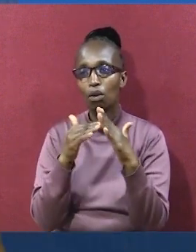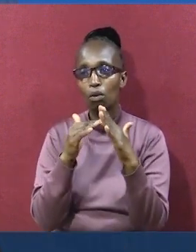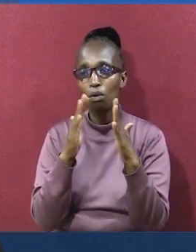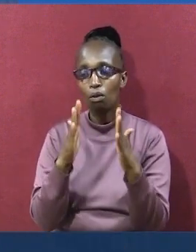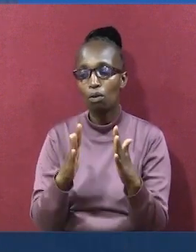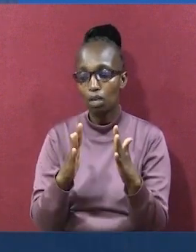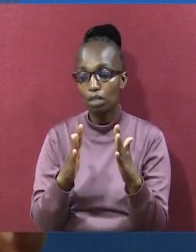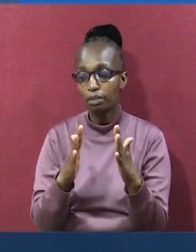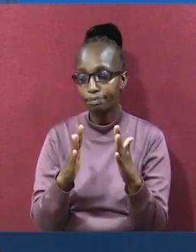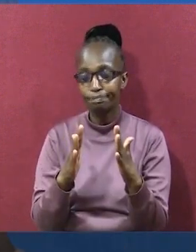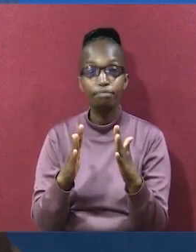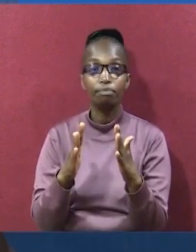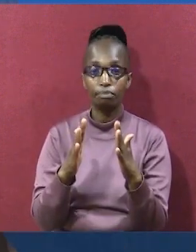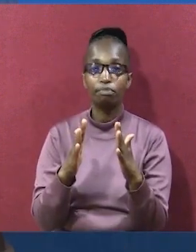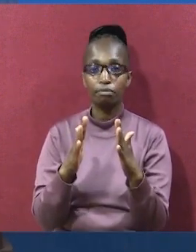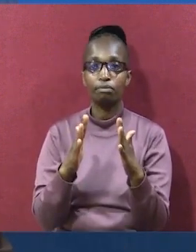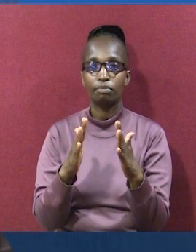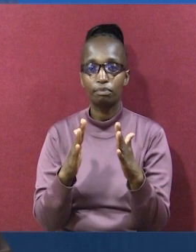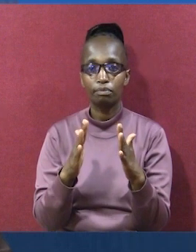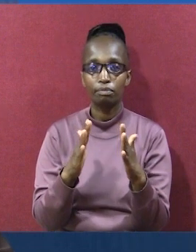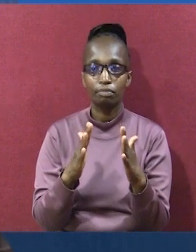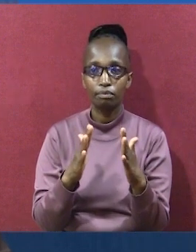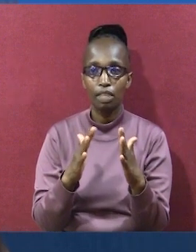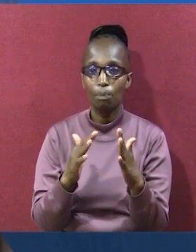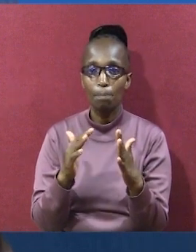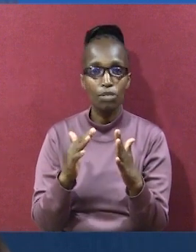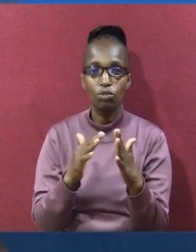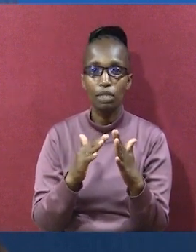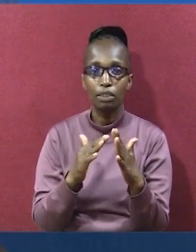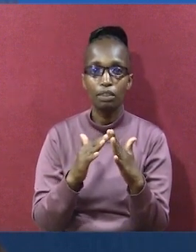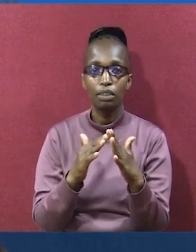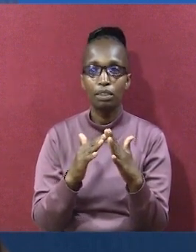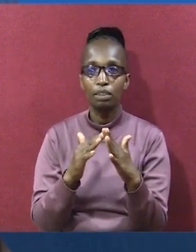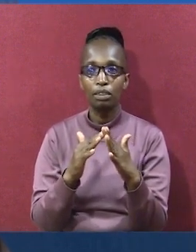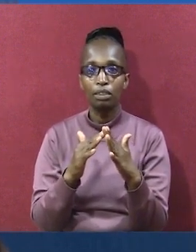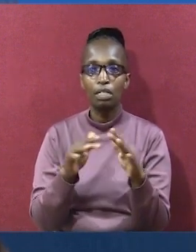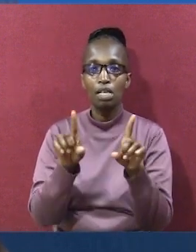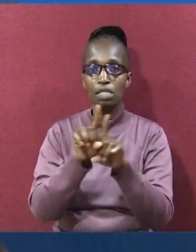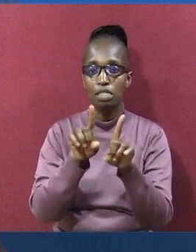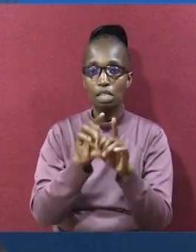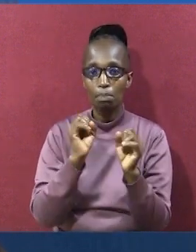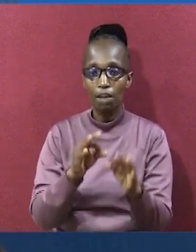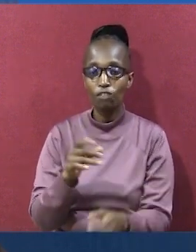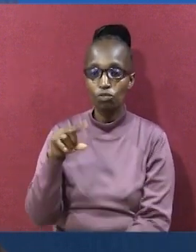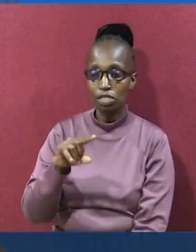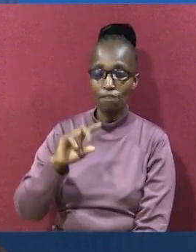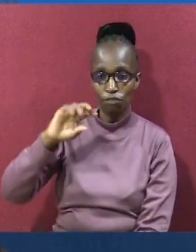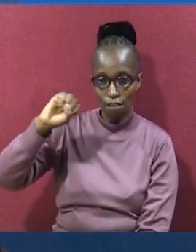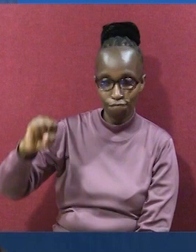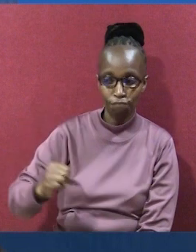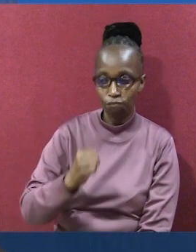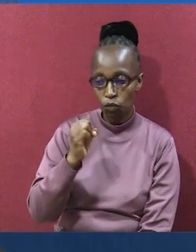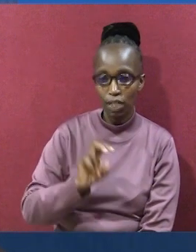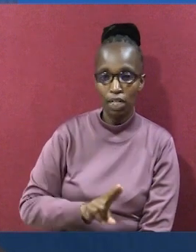pale ambapo umeweza kwa muka ukiwa, umeamuka ukiwa salama. Na ata kama unaweza kuwa